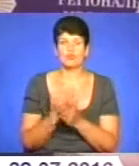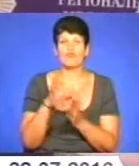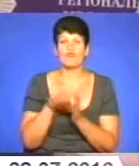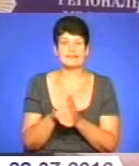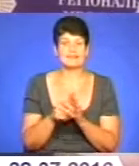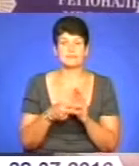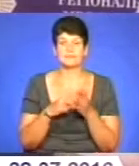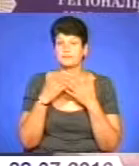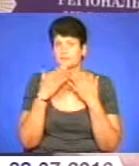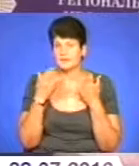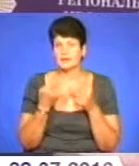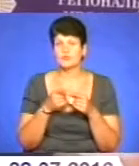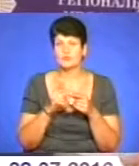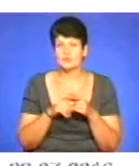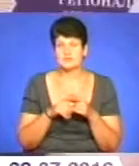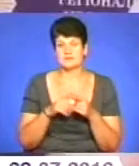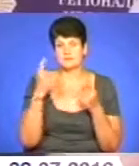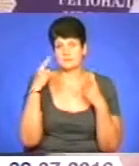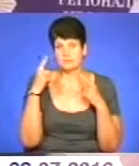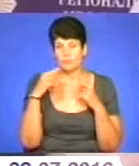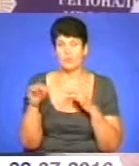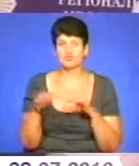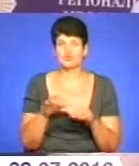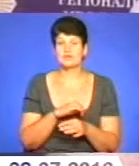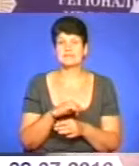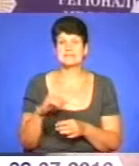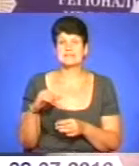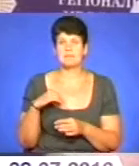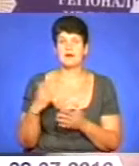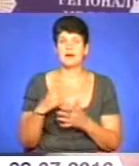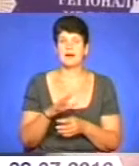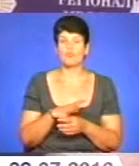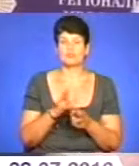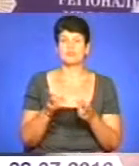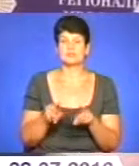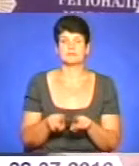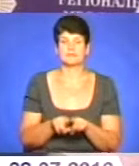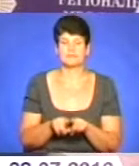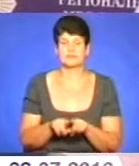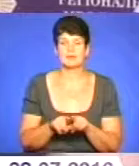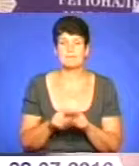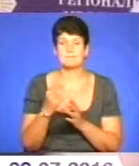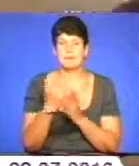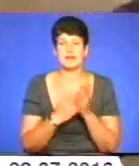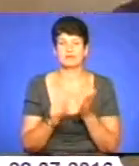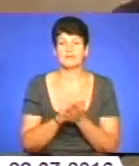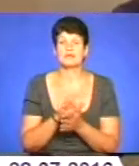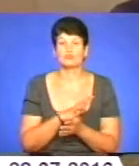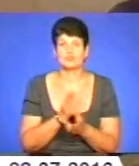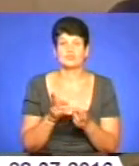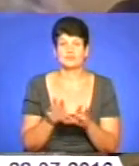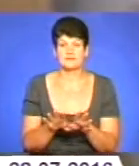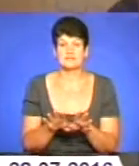планується. І тому цей ажіотаж надуманий, процедура сама, яка була, такий залишається. Перелік документів, який був, такий, і остався. За